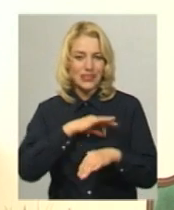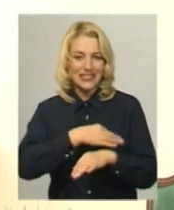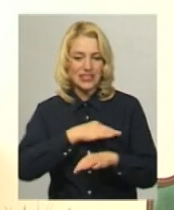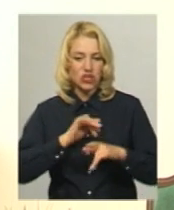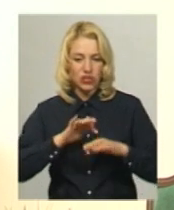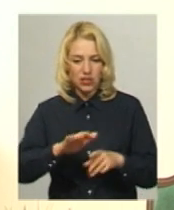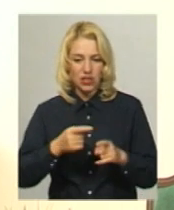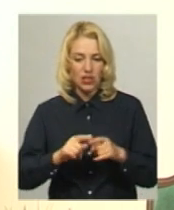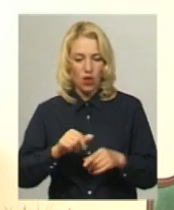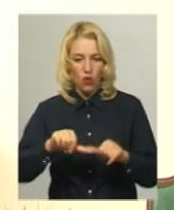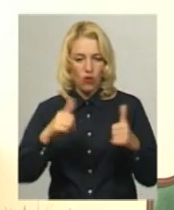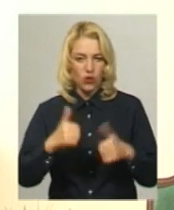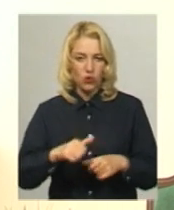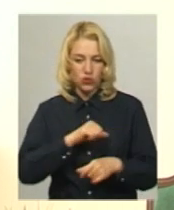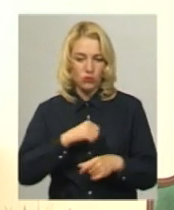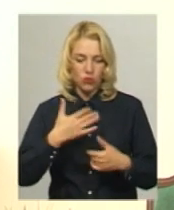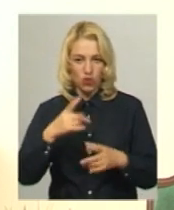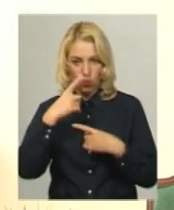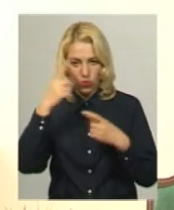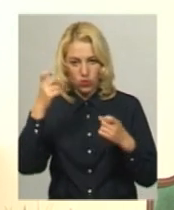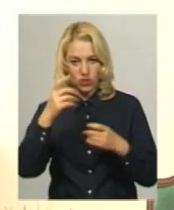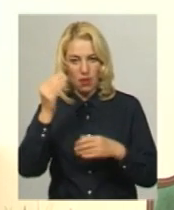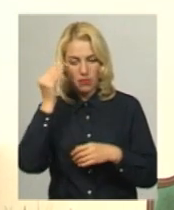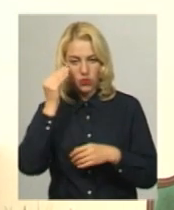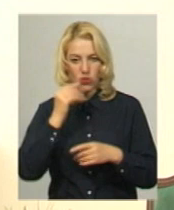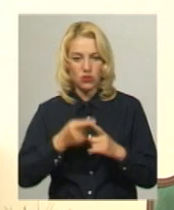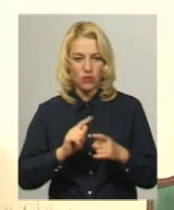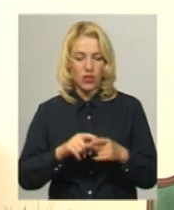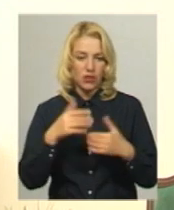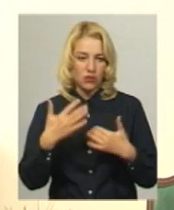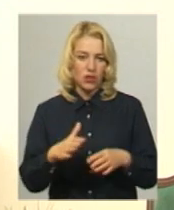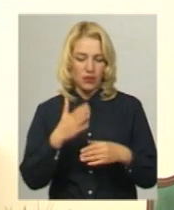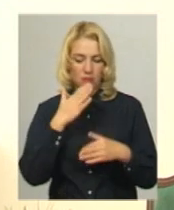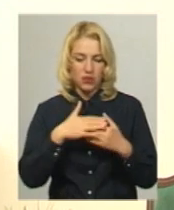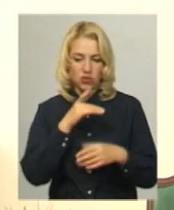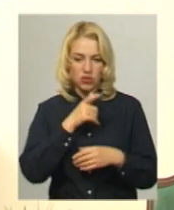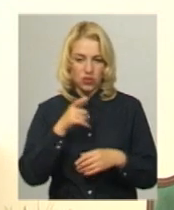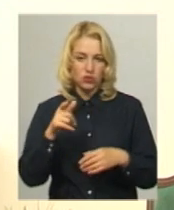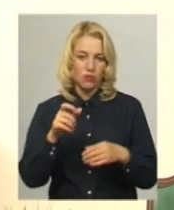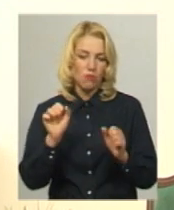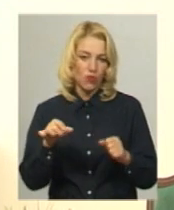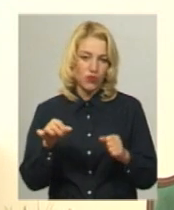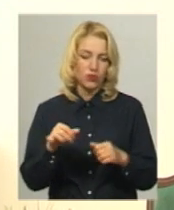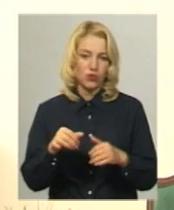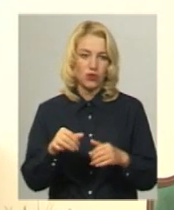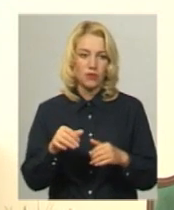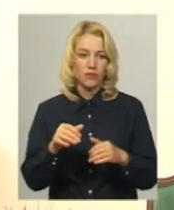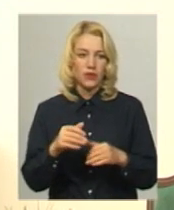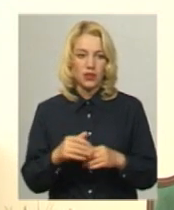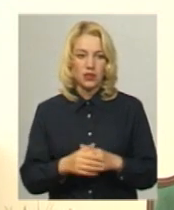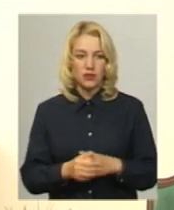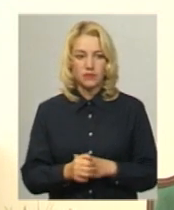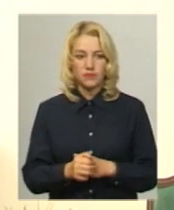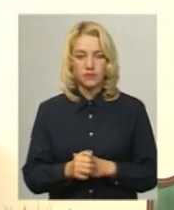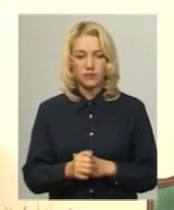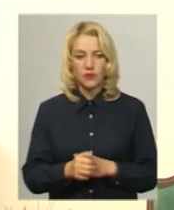Самому основному фігуранту оголошена підозра, його спільникам із числа посадових осіб, я думаю, велика вірогідність, з врахуванням наявності